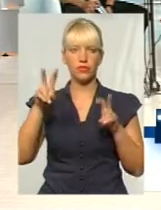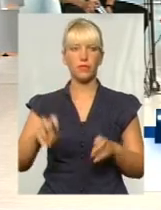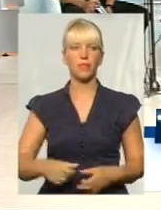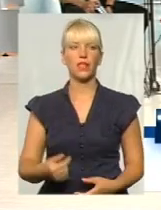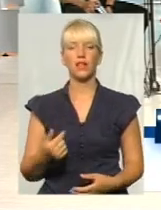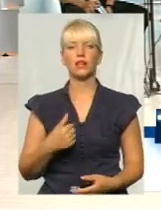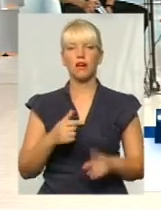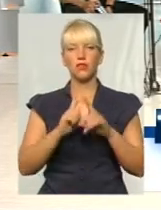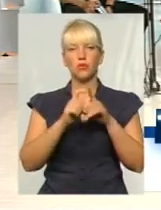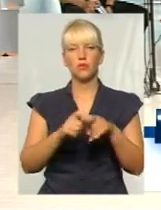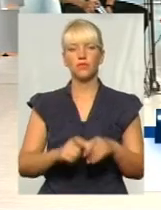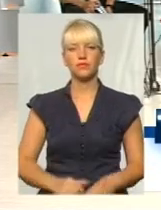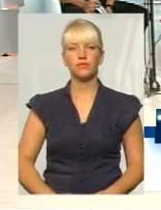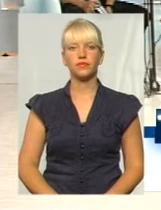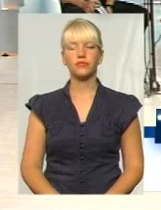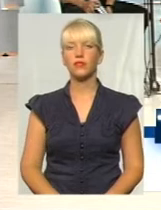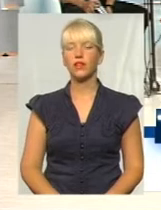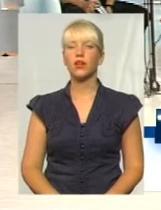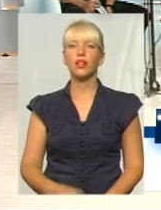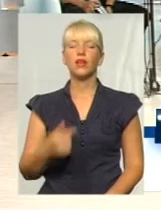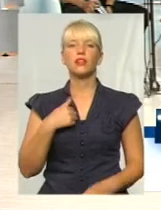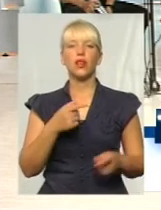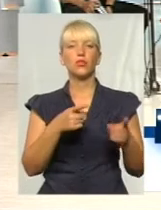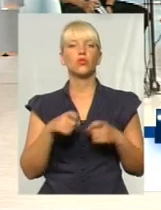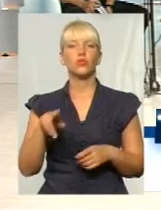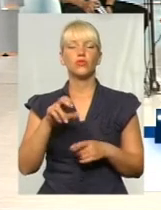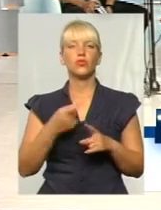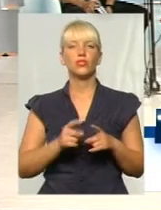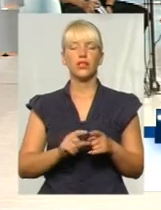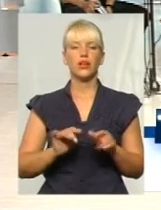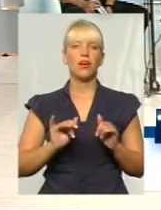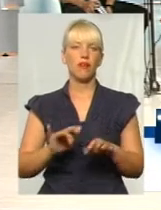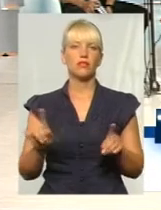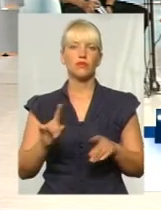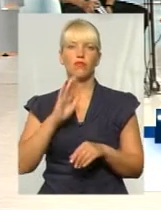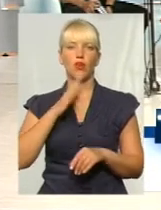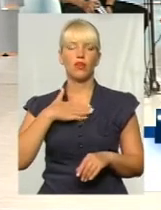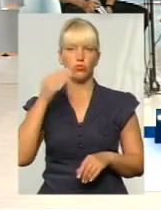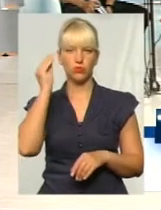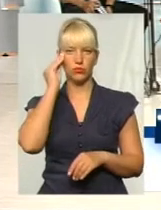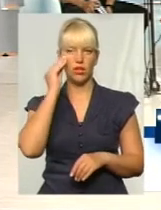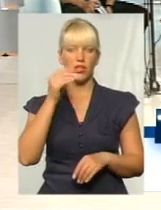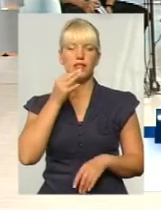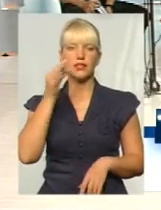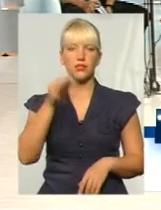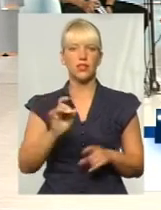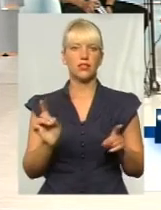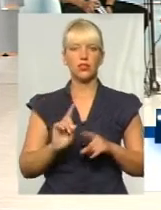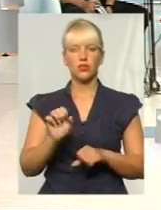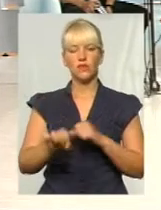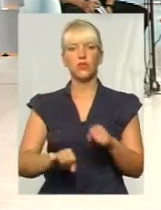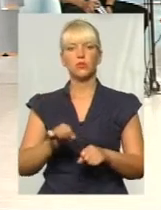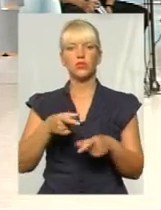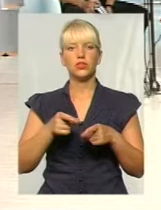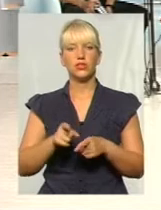напевно, відповім. Давайте, пан Сергій Петрович. Я долучився до цієї акції, щоб, моя думка, показати, що велосипедисти